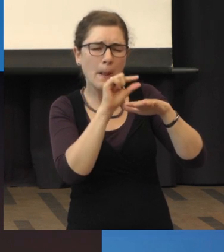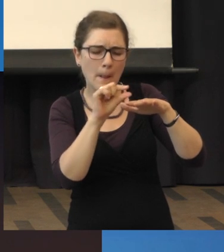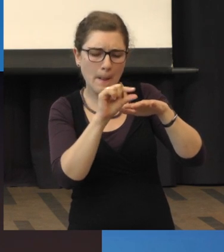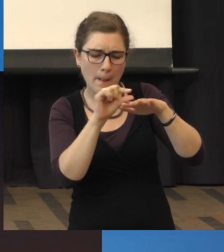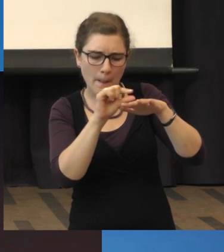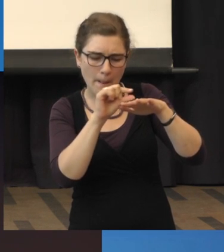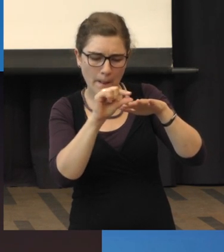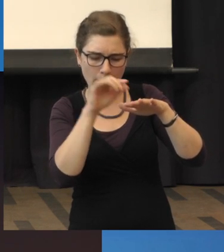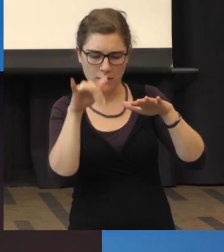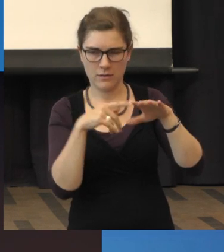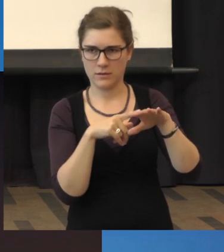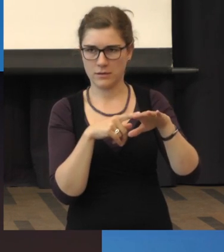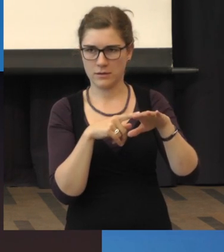hier.